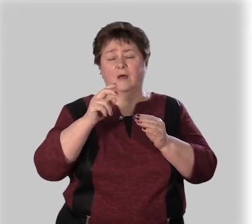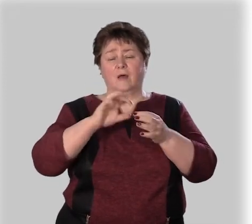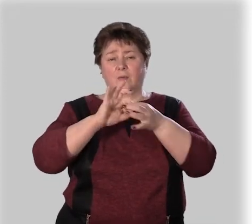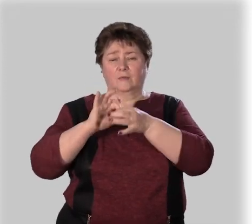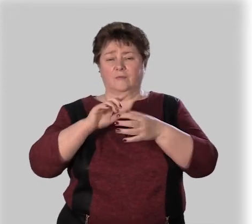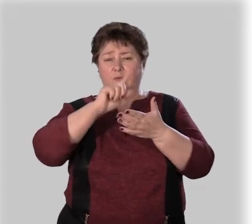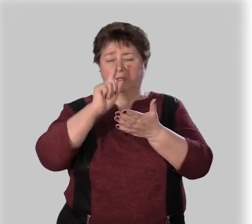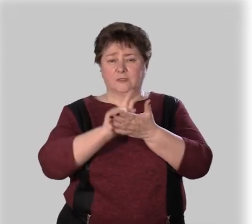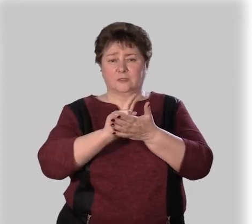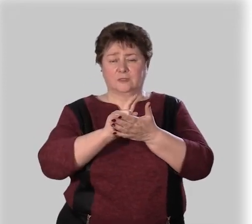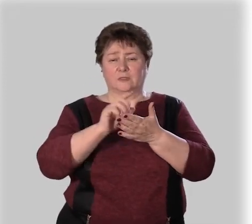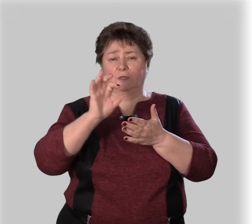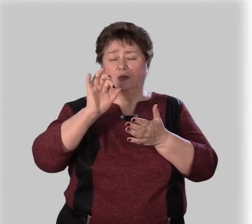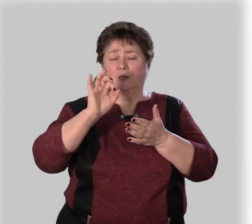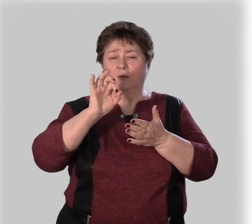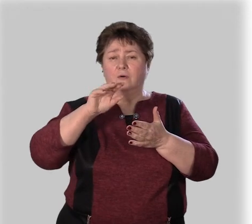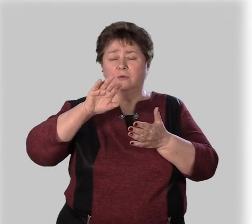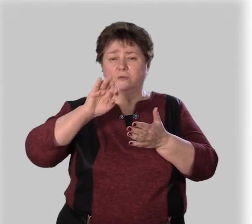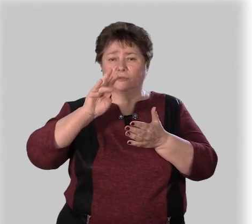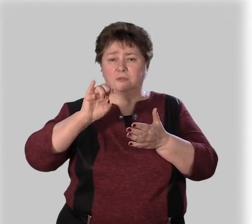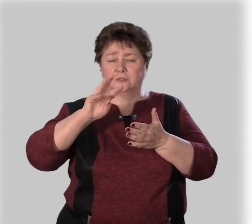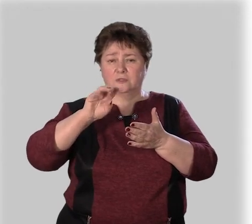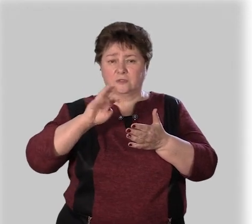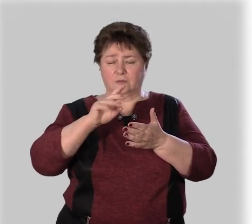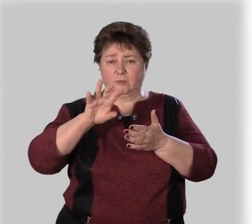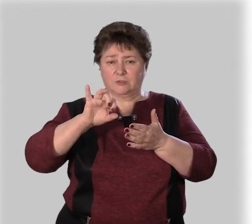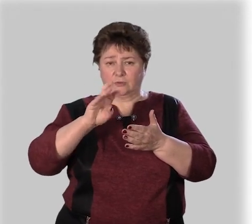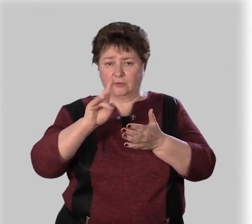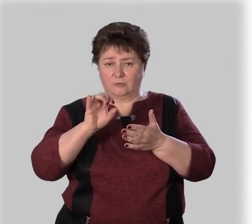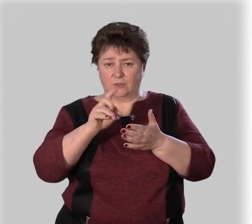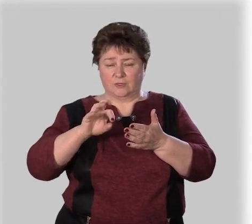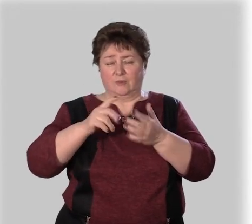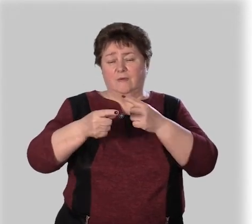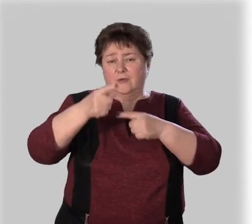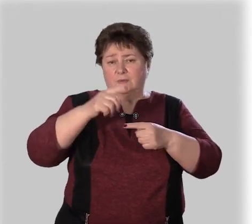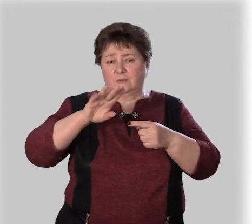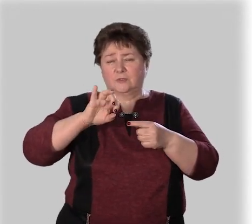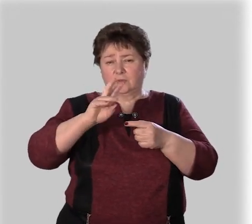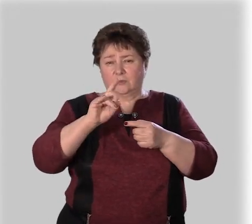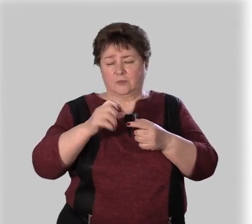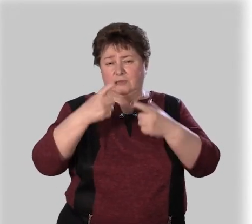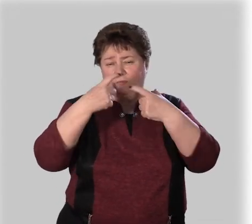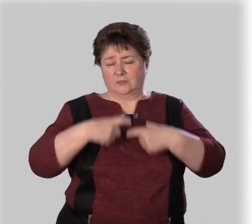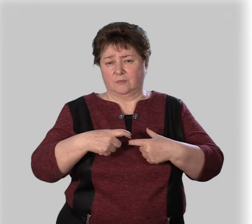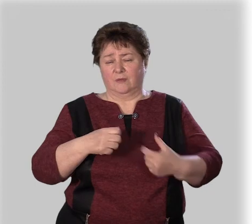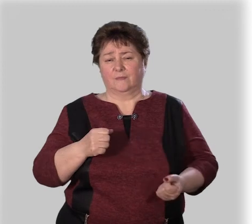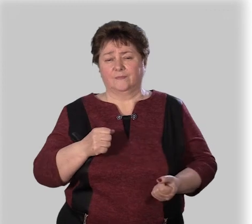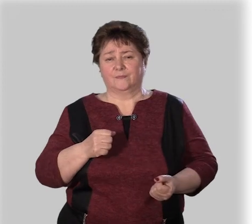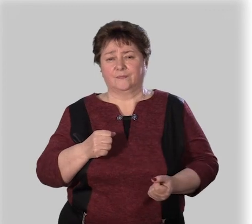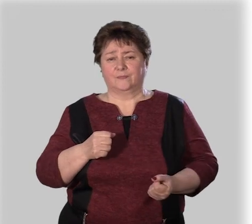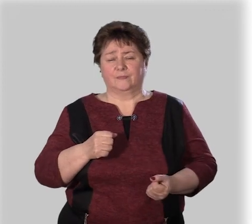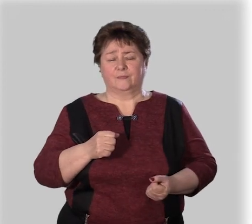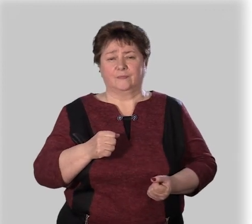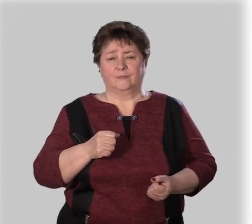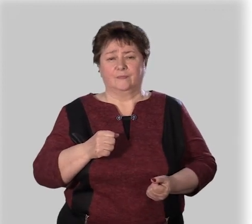предложения С вопросительными, относительными местоимениями И возвратным местоимением себя